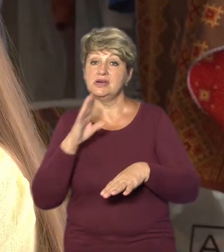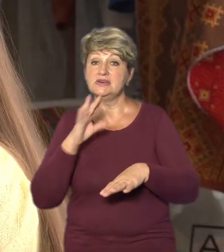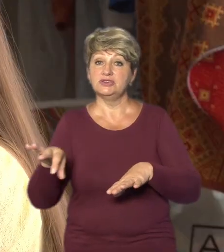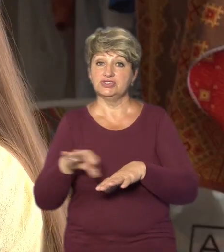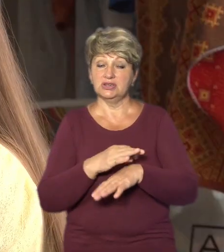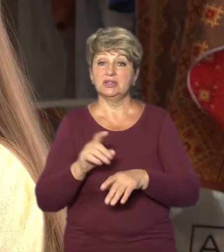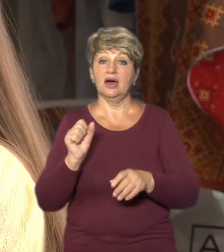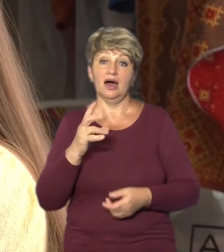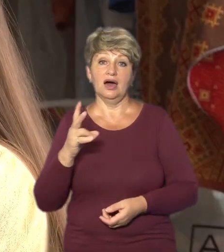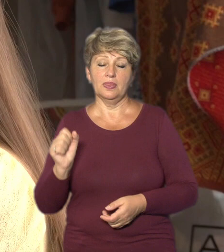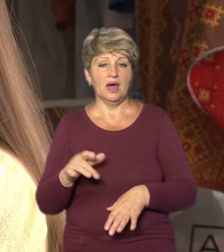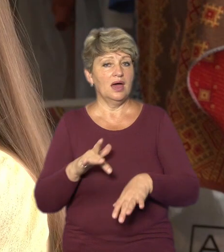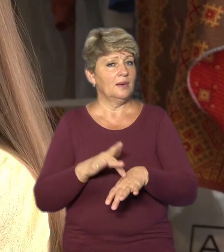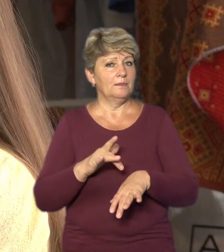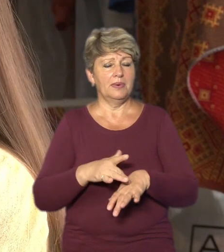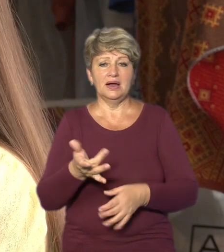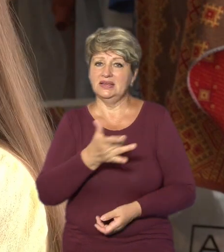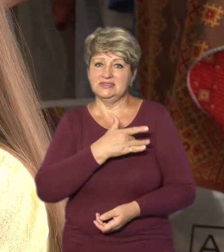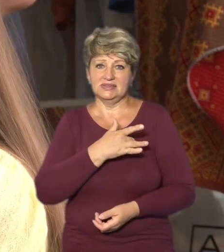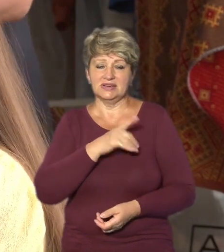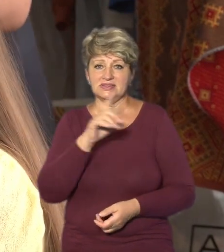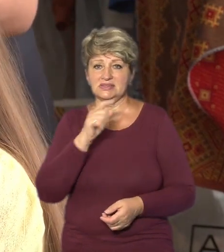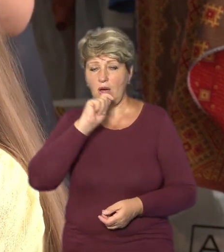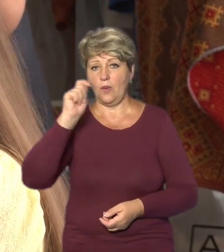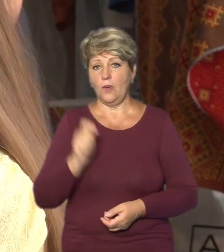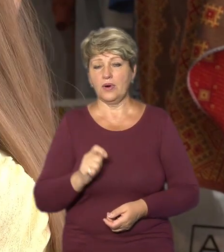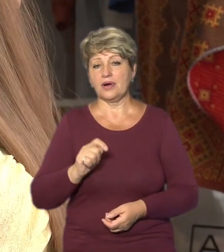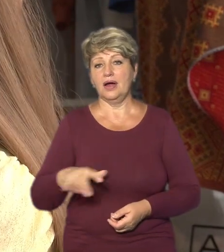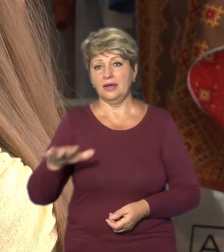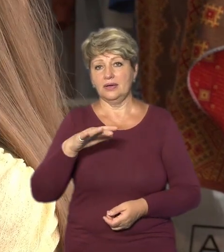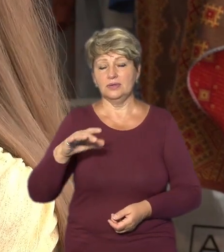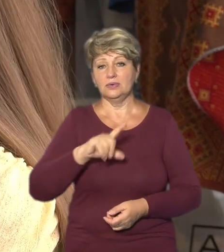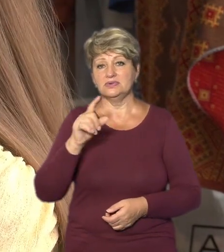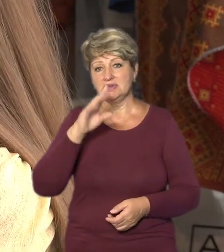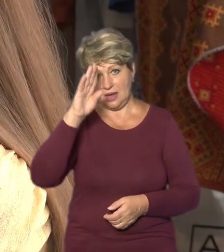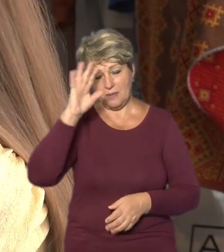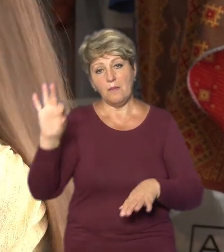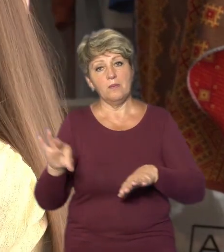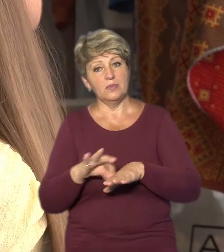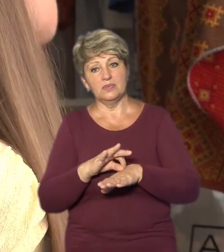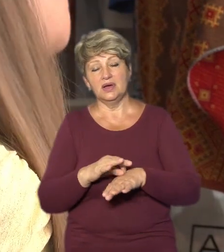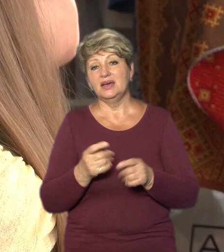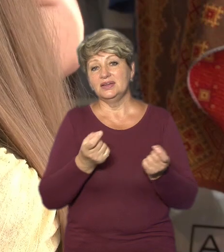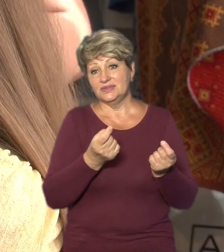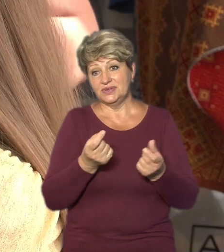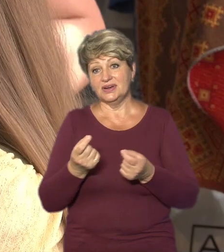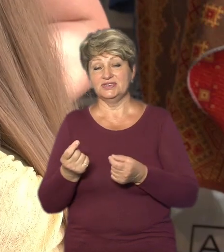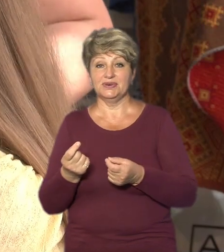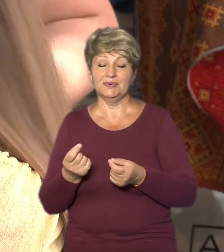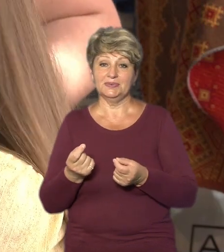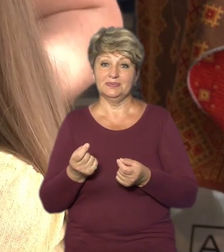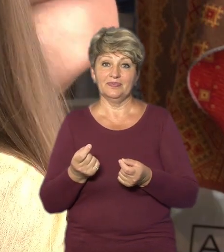Балить все ж таке серце за Україну, за чоловіка. І так якось трішки стає